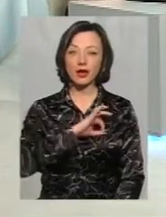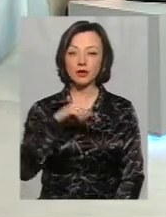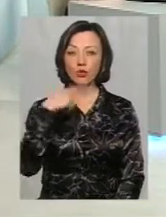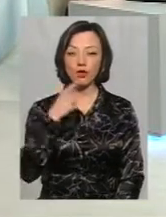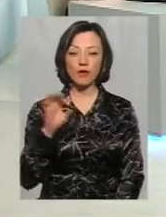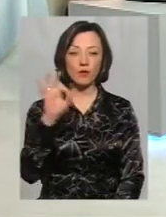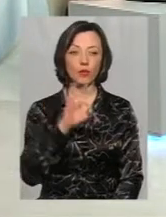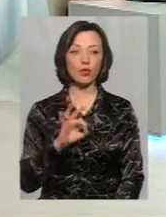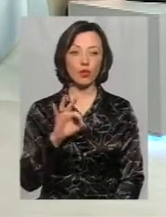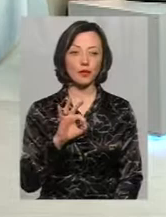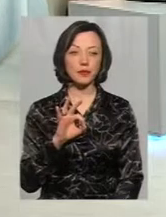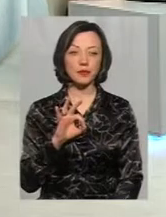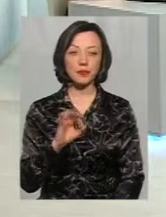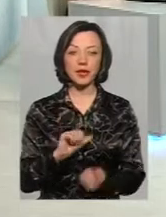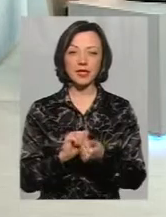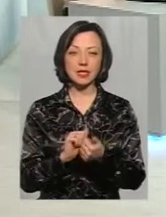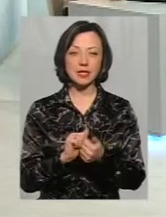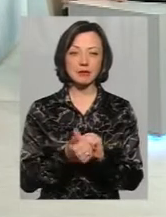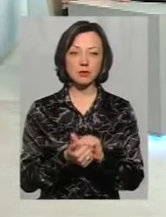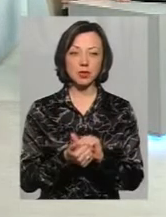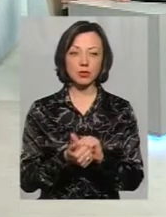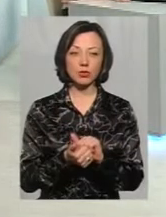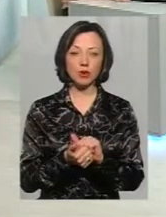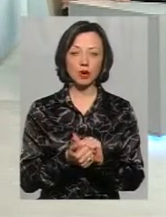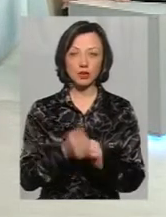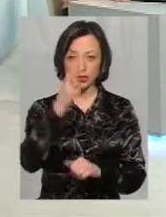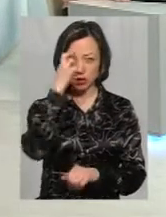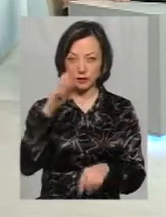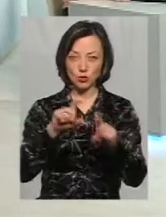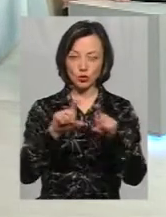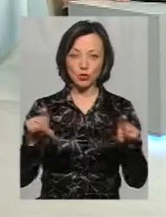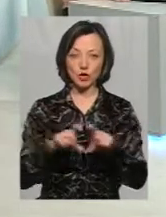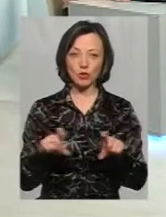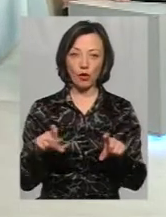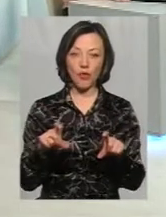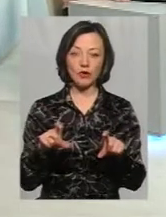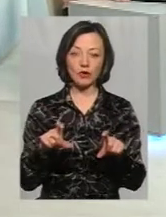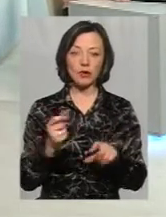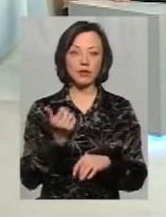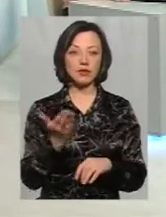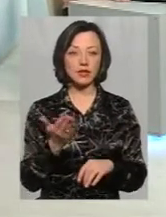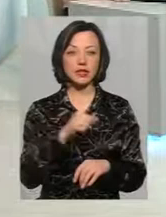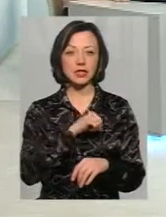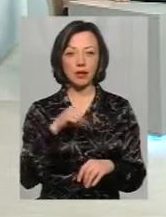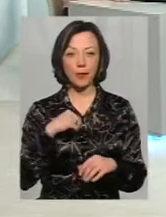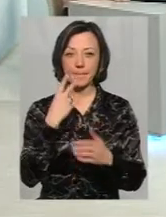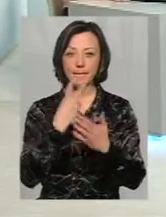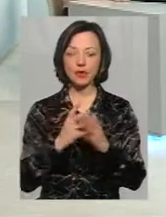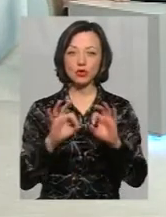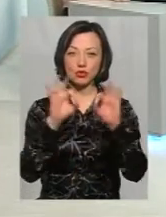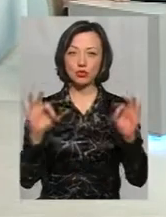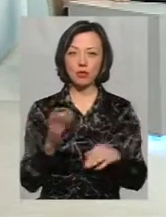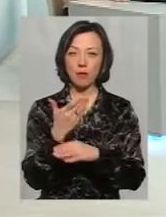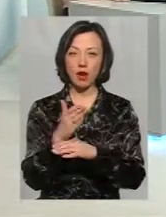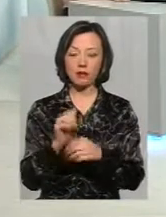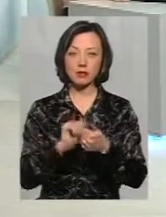говорив, що за зміну на державних установах, то ви самі могли спостерігати, що жодного прапору